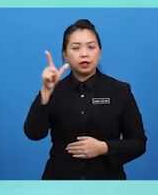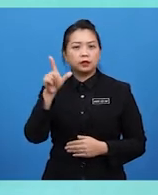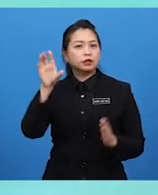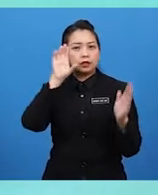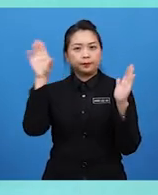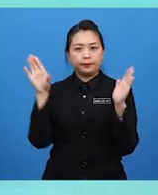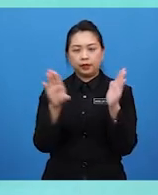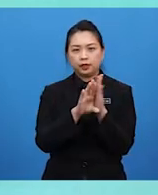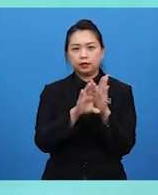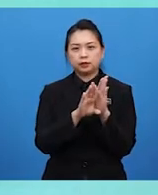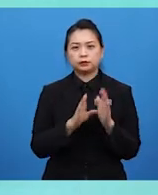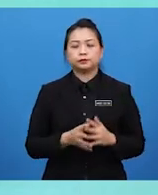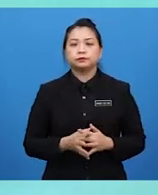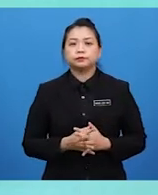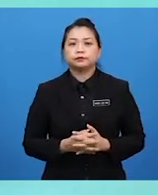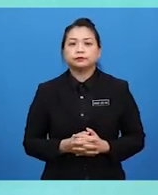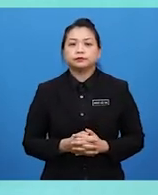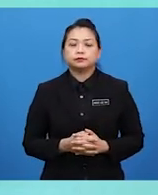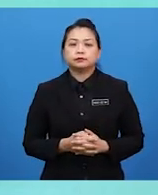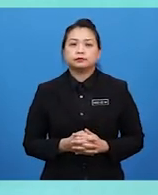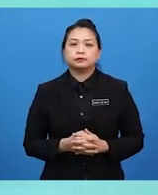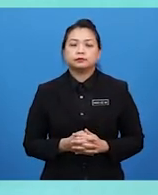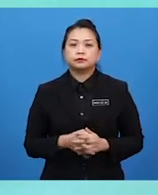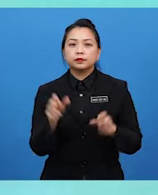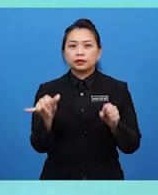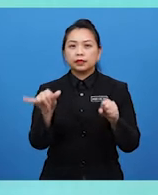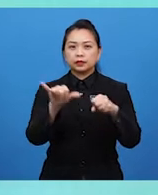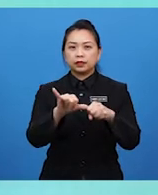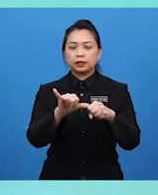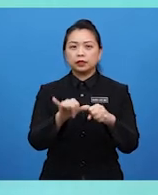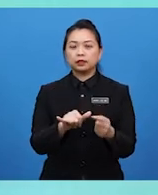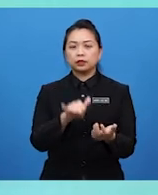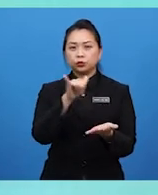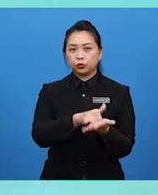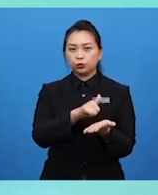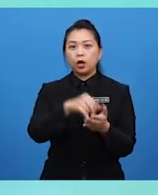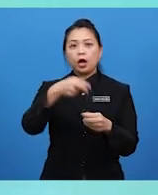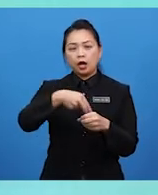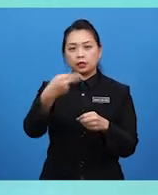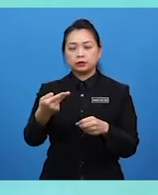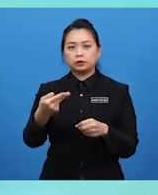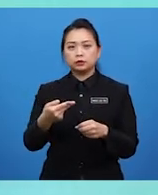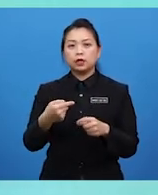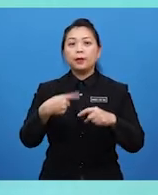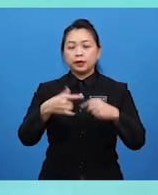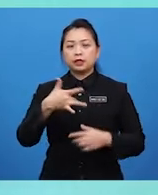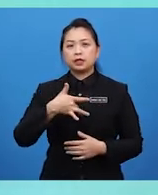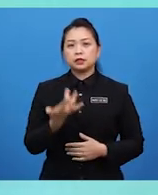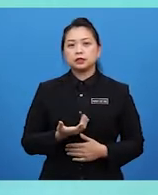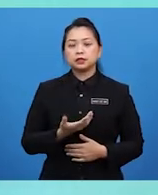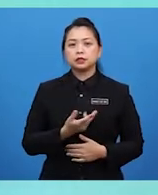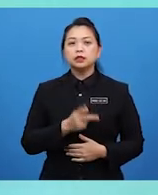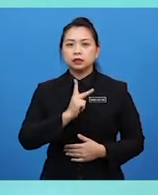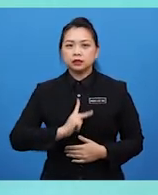sebelah ini, di sekalian ini. Karya tersebut Cikgu Donz terhasil daripada rasa simpati kepada